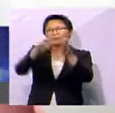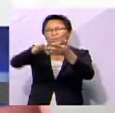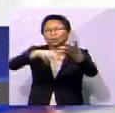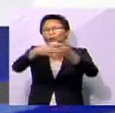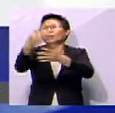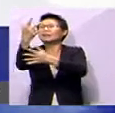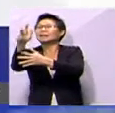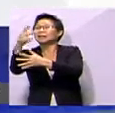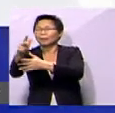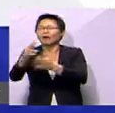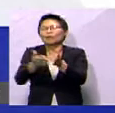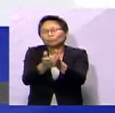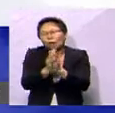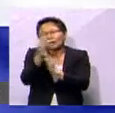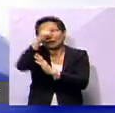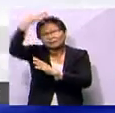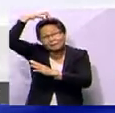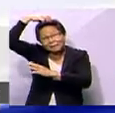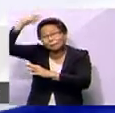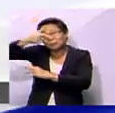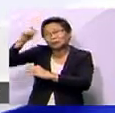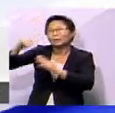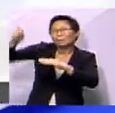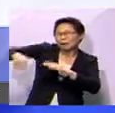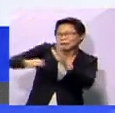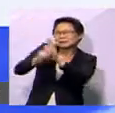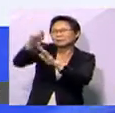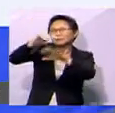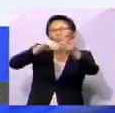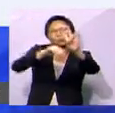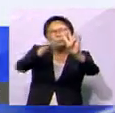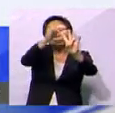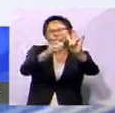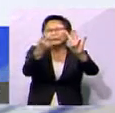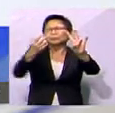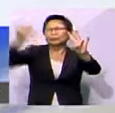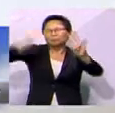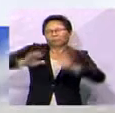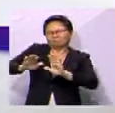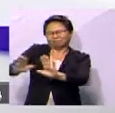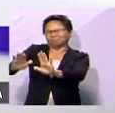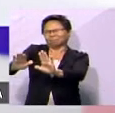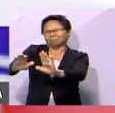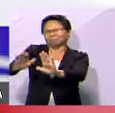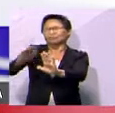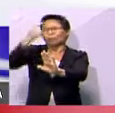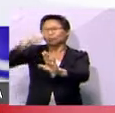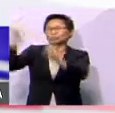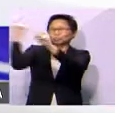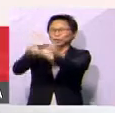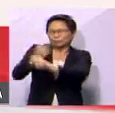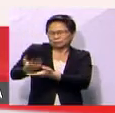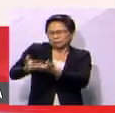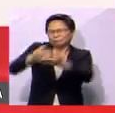Rayuan dibuat Kerajaan Selangor selepas Mahkamah Tinggi pada 7 Disember lalu menolak semakan kehakiman bagi mencabar